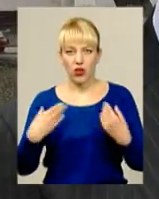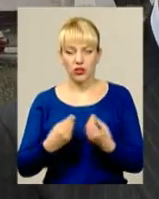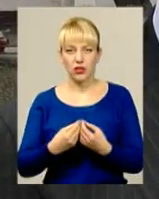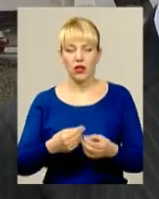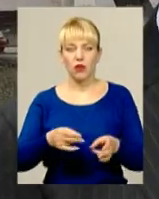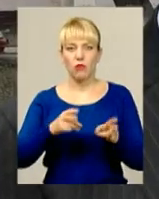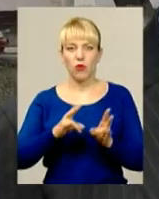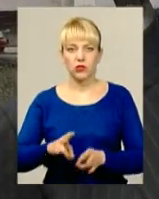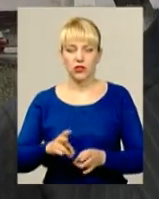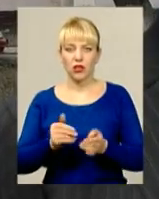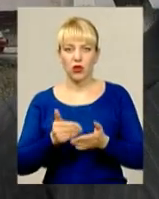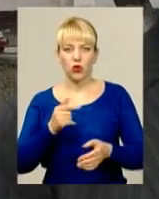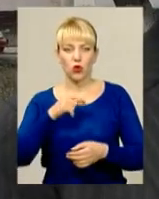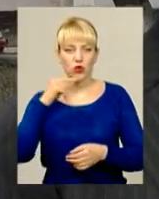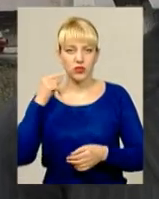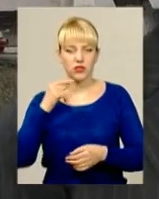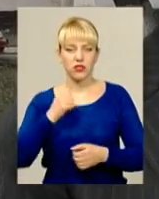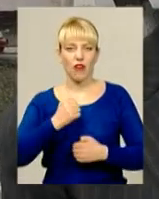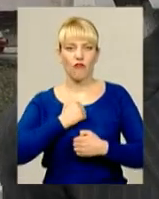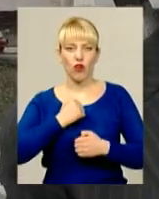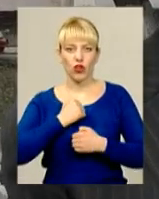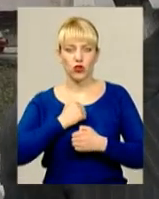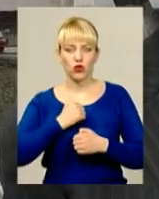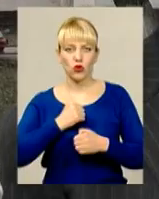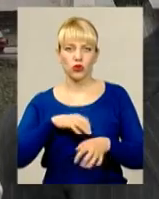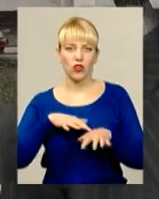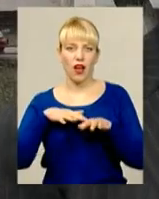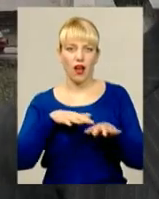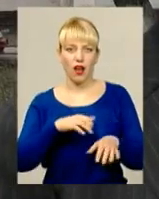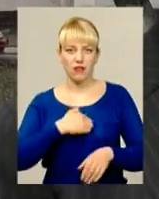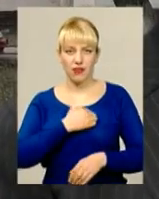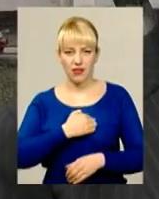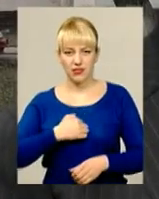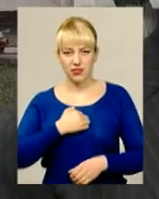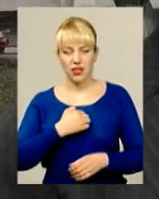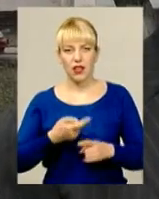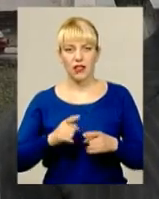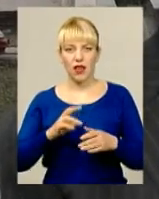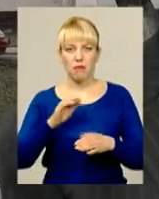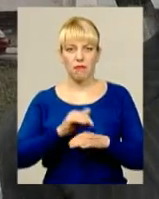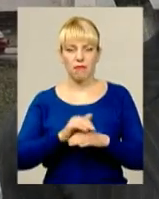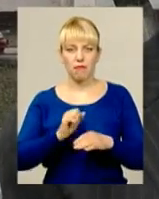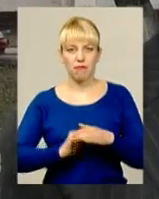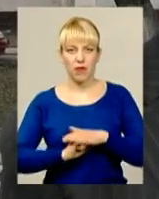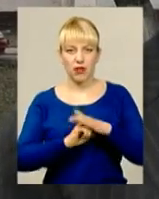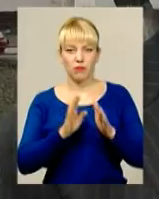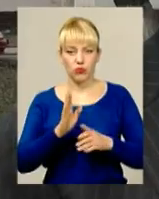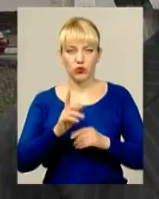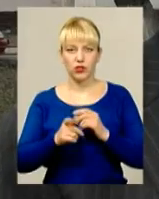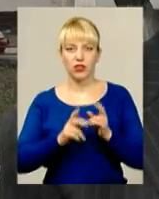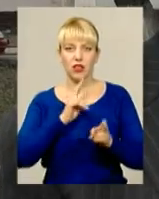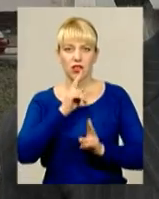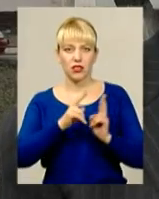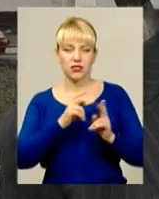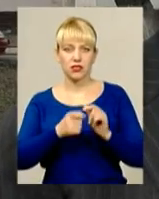військової агресії. На базі цього військового юридичного факту буде готовитися вискове заявлення